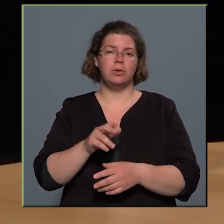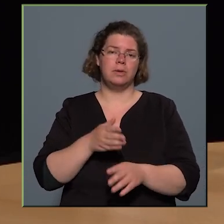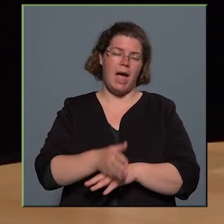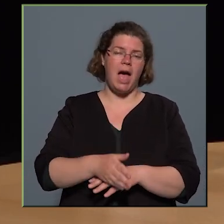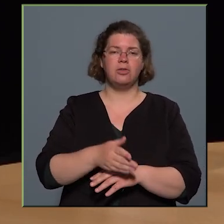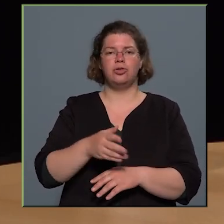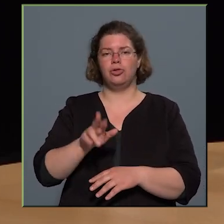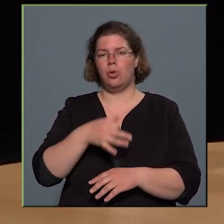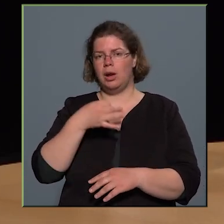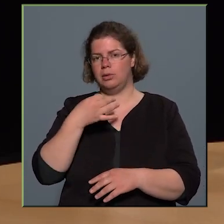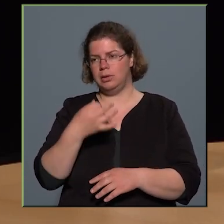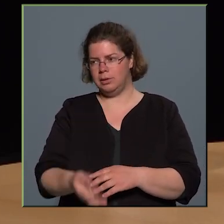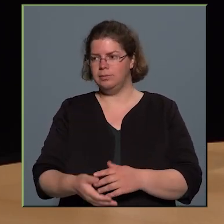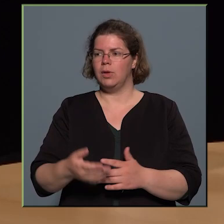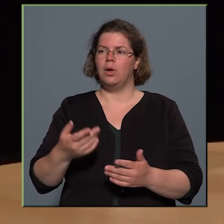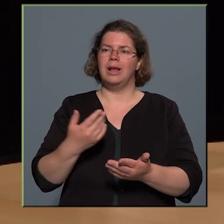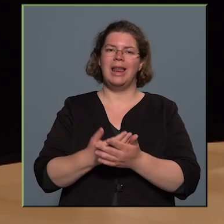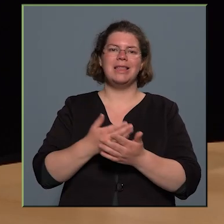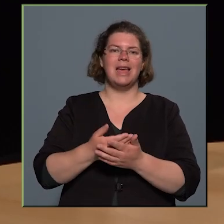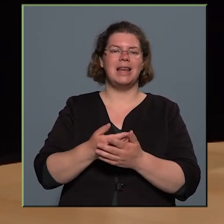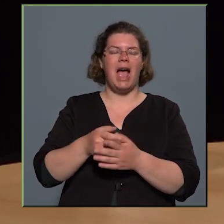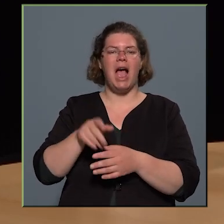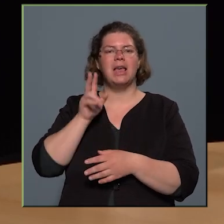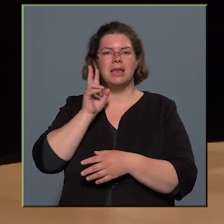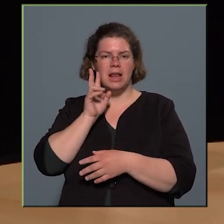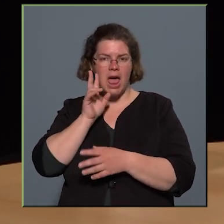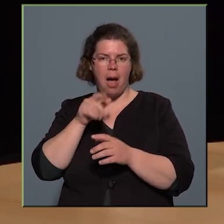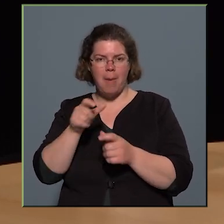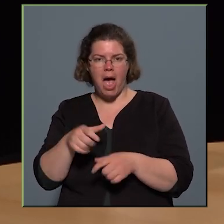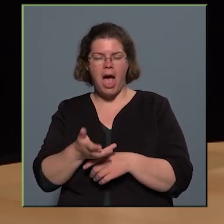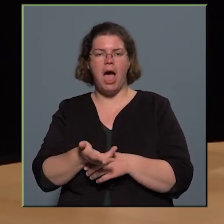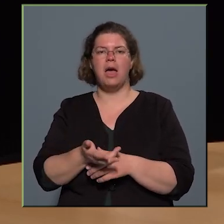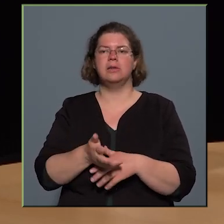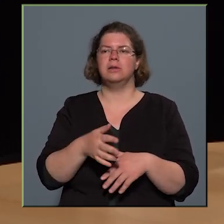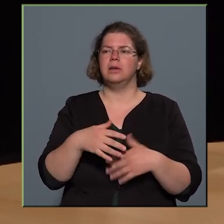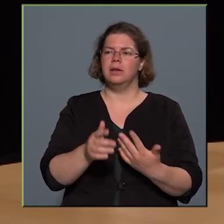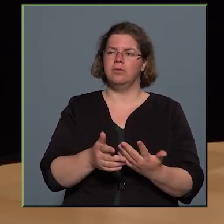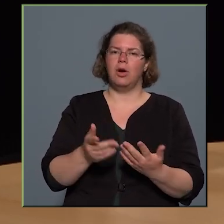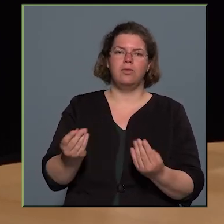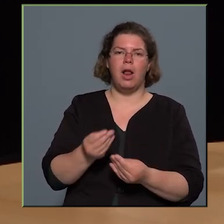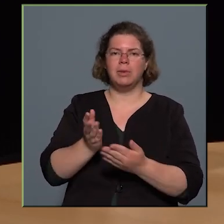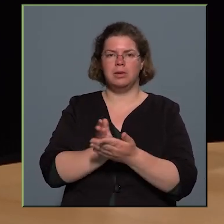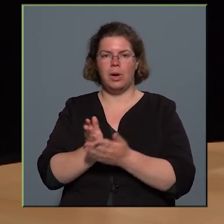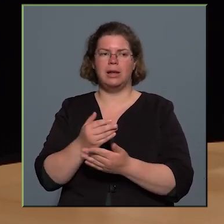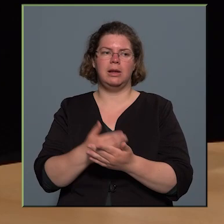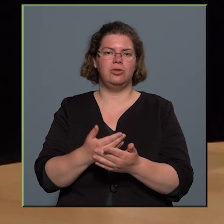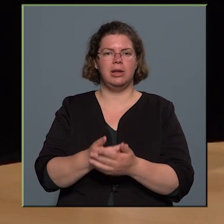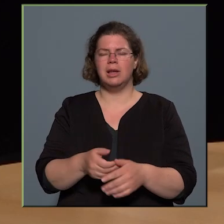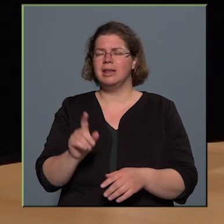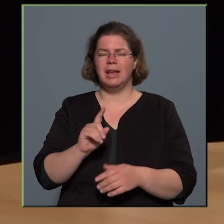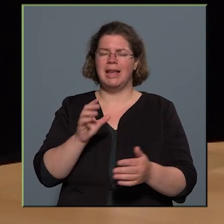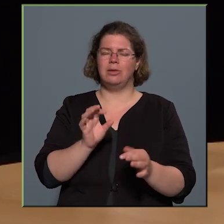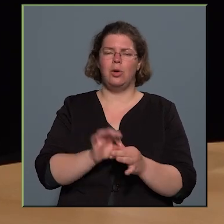például legyenek illemhelyek, legyen valamiféle szolgáltatás, de hogy semmiképpen se történjen az, mint például a Városliget